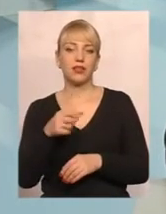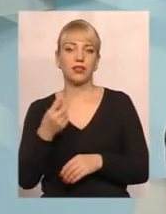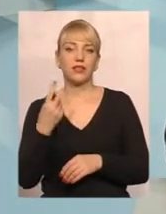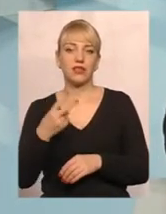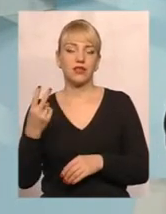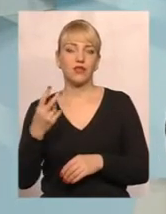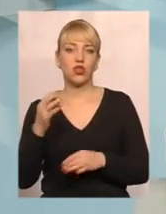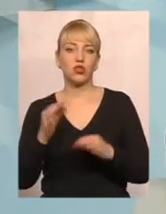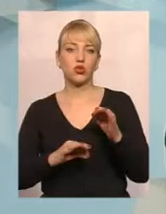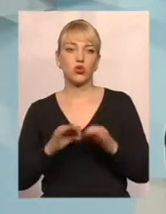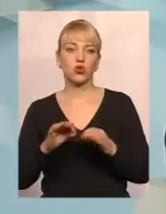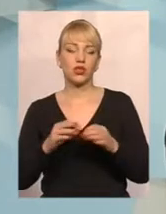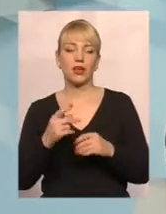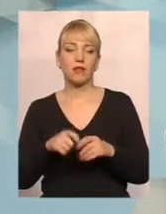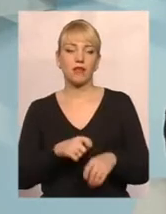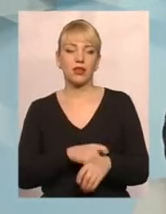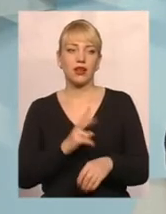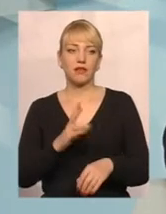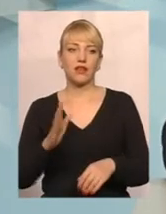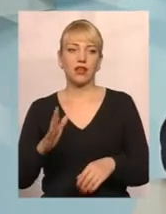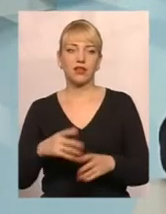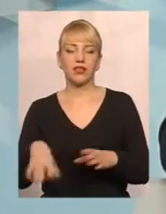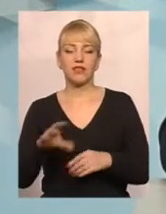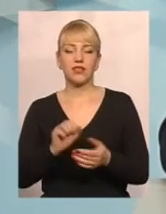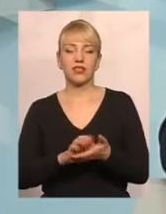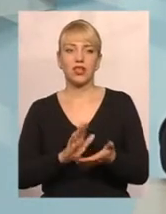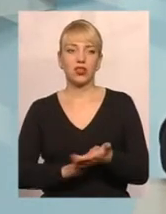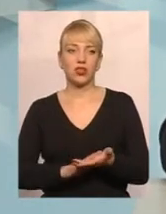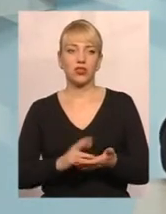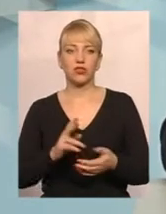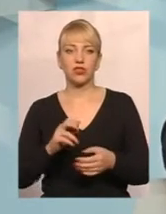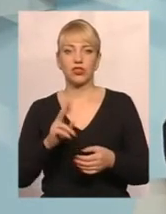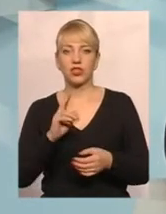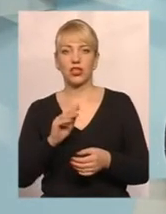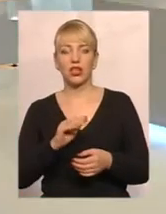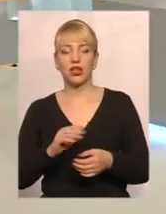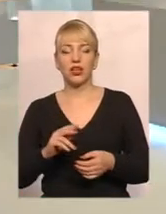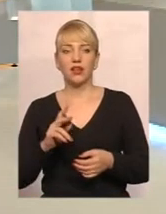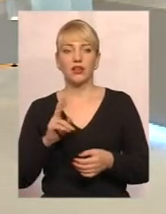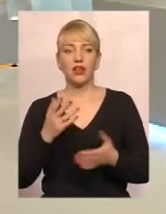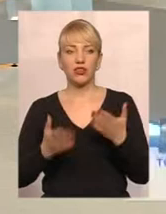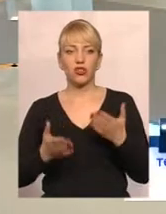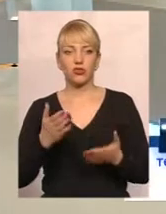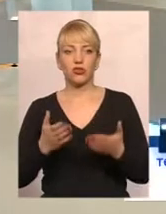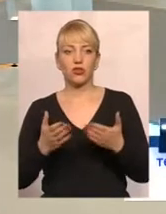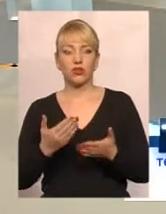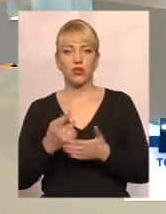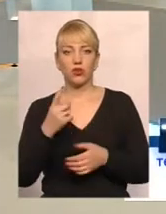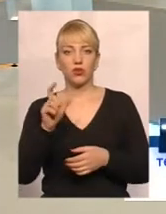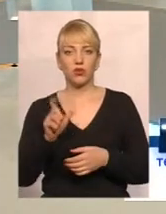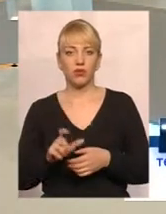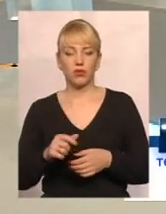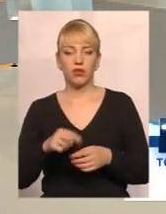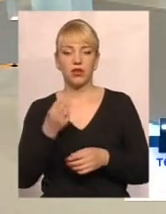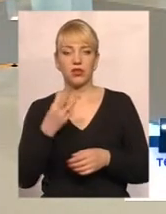метра квадратних на всіх зареєстрованих в житловому приміщенні. Тобто, якщо, скажімо так, одна особа, 13